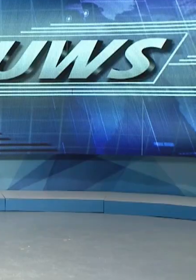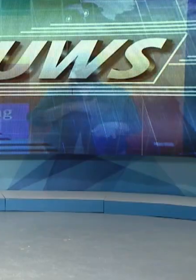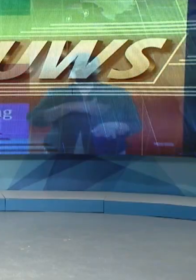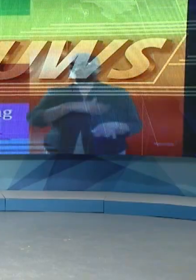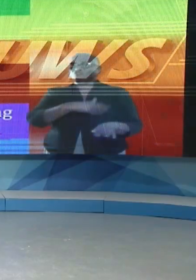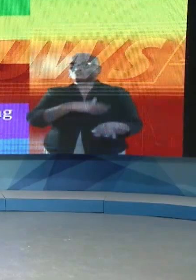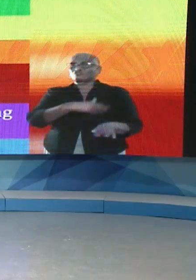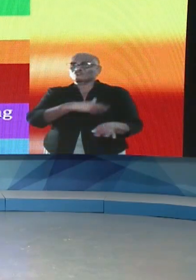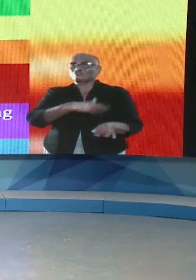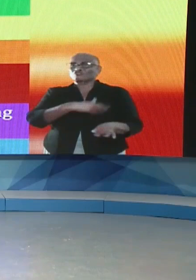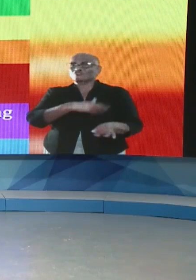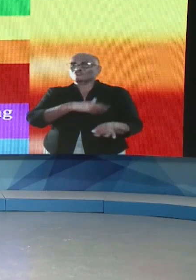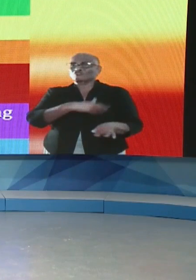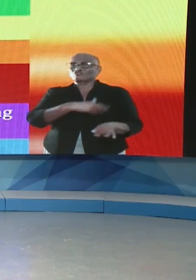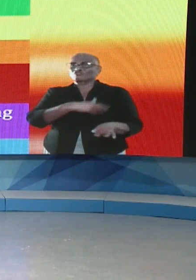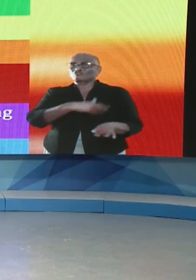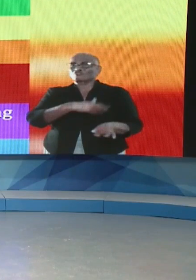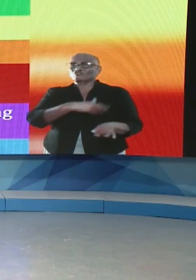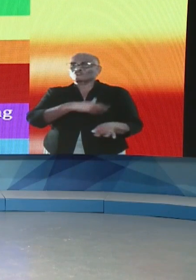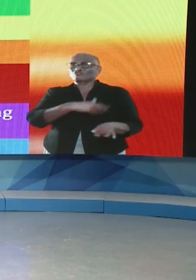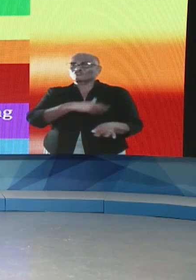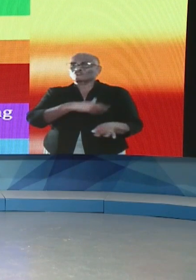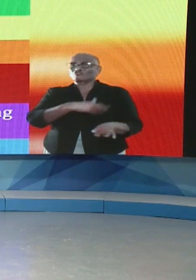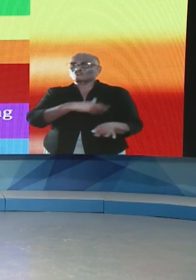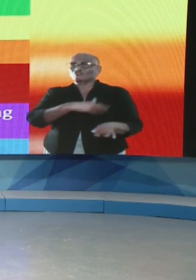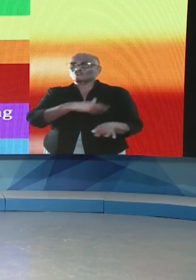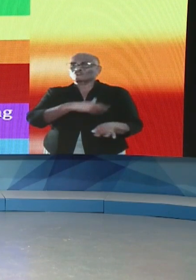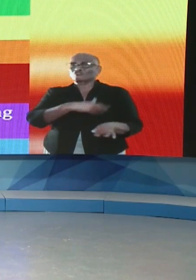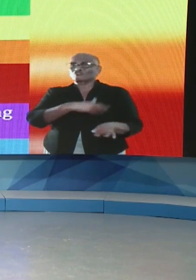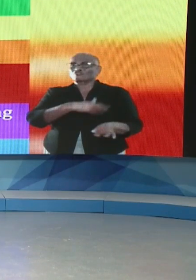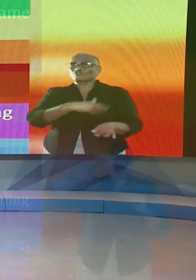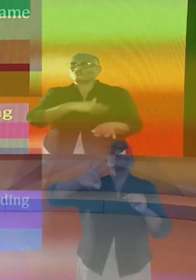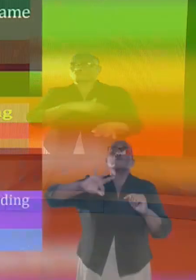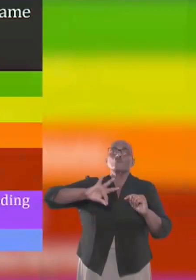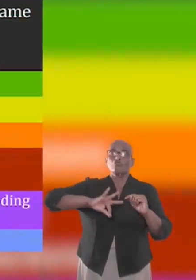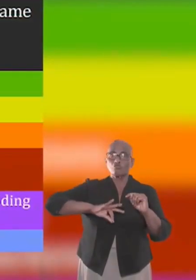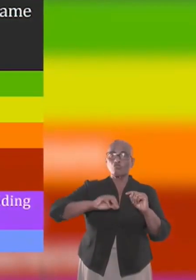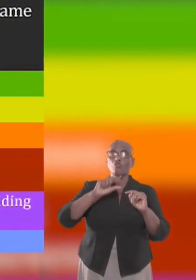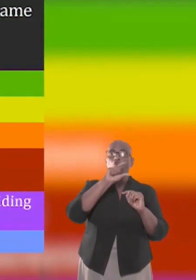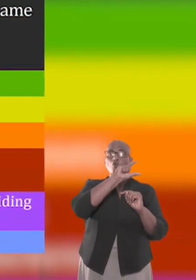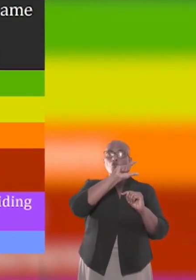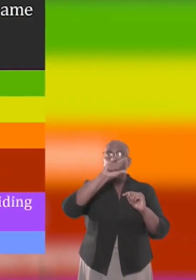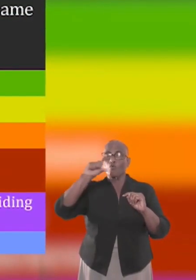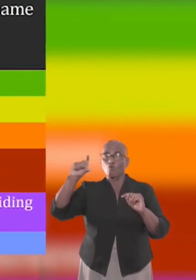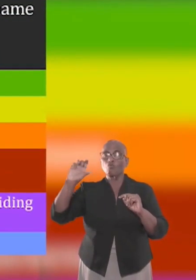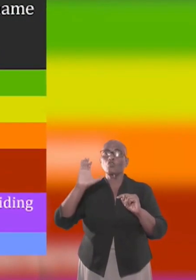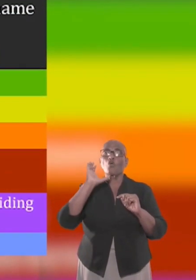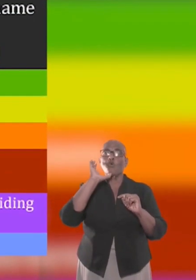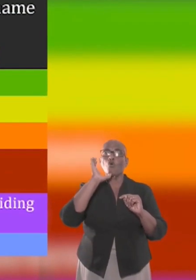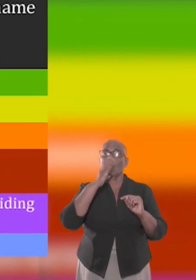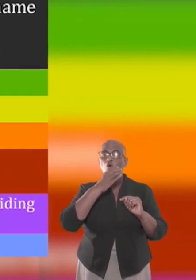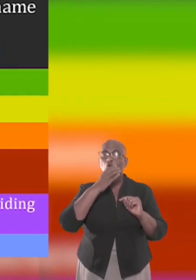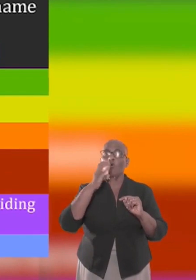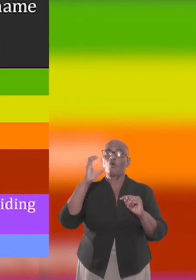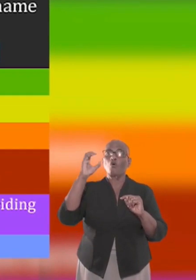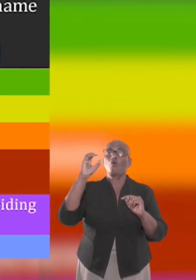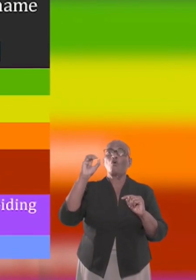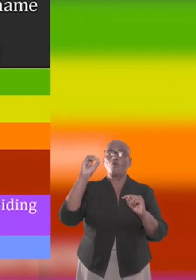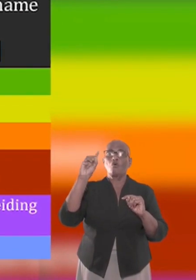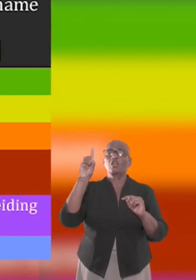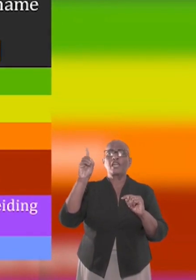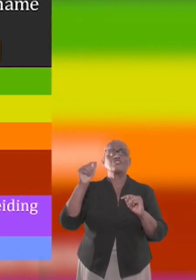Suriname is van code rood naar code oranje. Dit geeft aan dat er nu sporadische besmettingen plaatsvinden in het land.